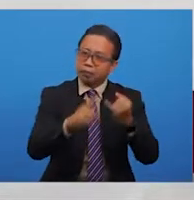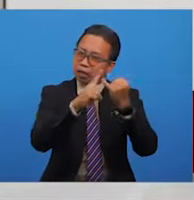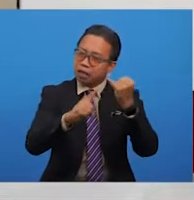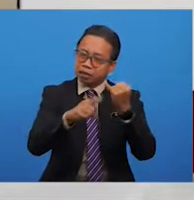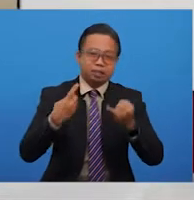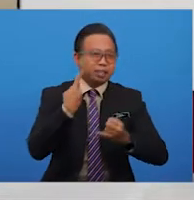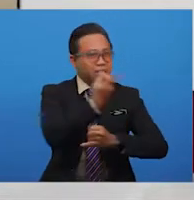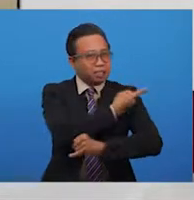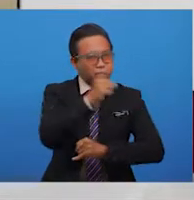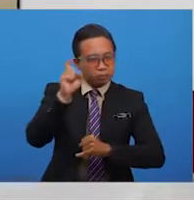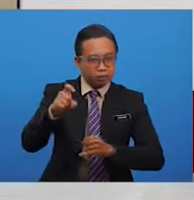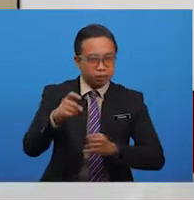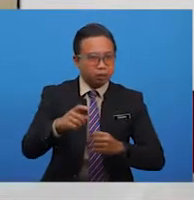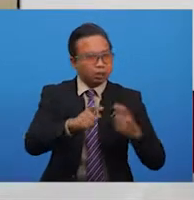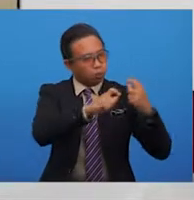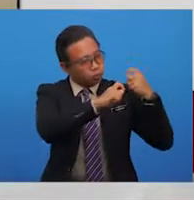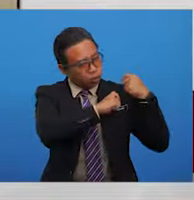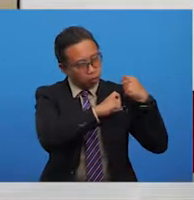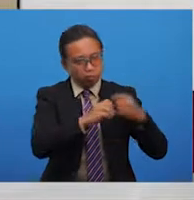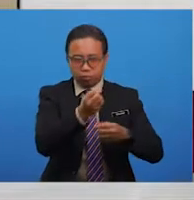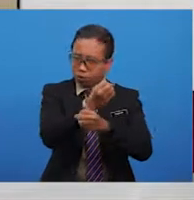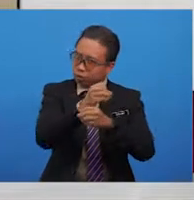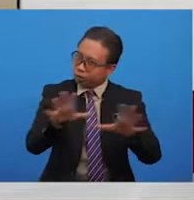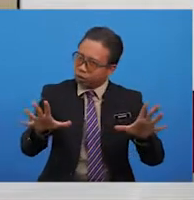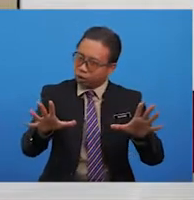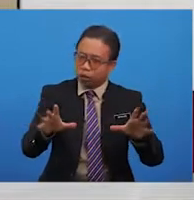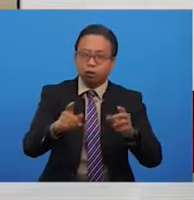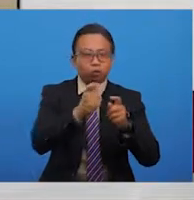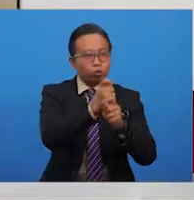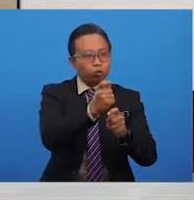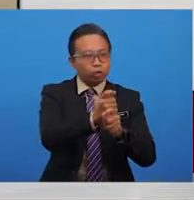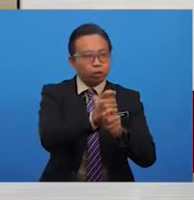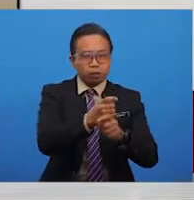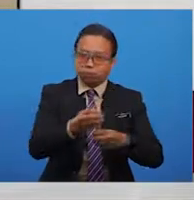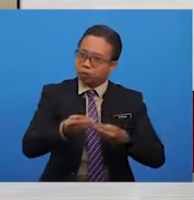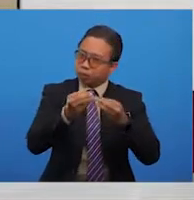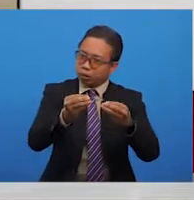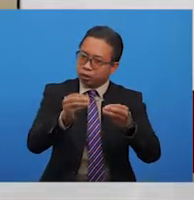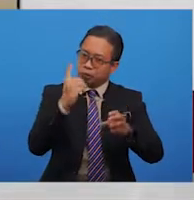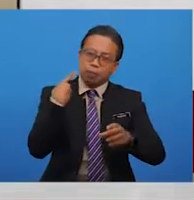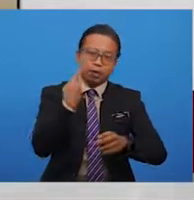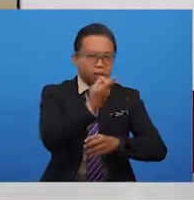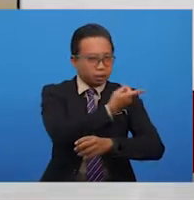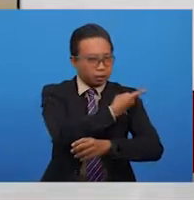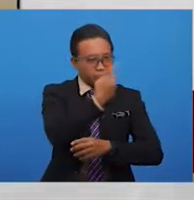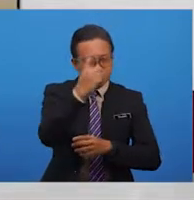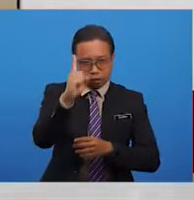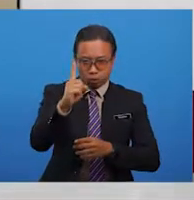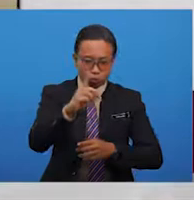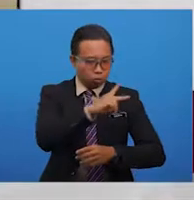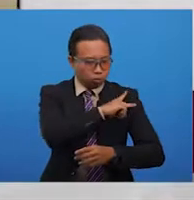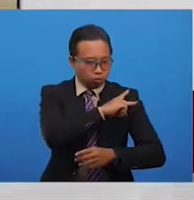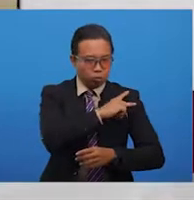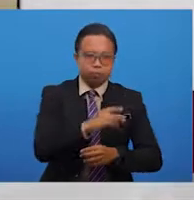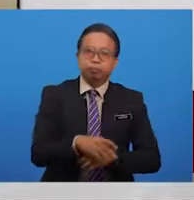kita mestilah bertanggungjawab menyelesaikan segala tugasan yang diberikan kepada kita sebagai seorang